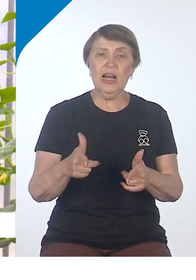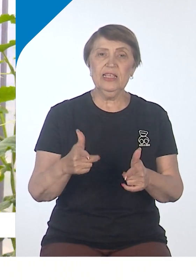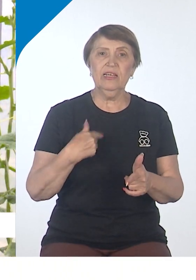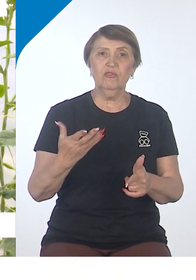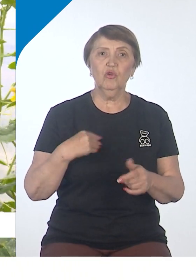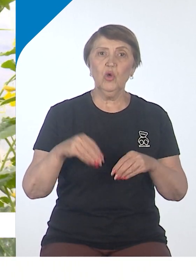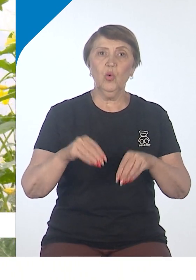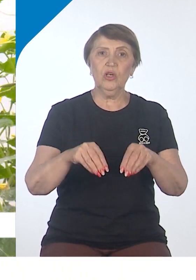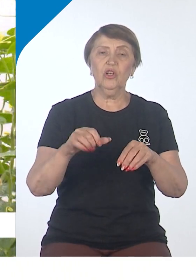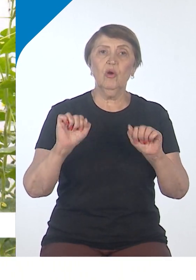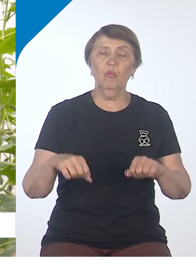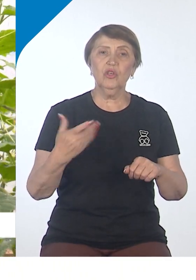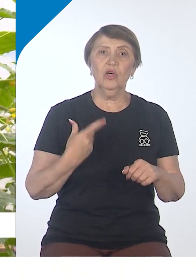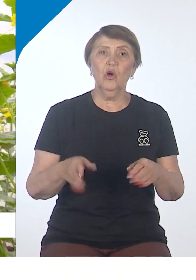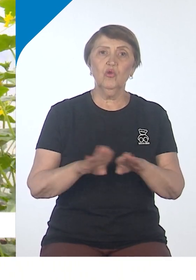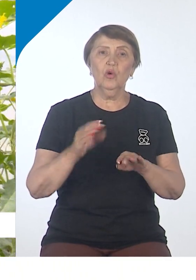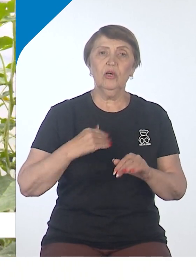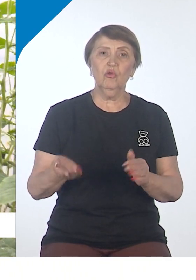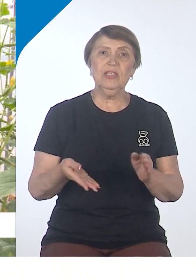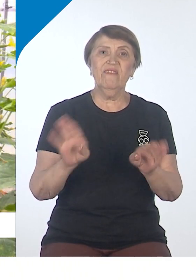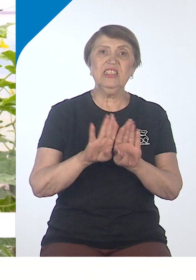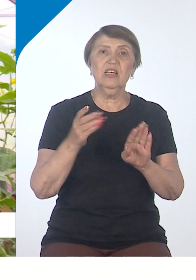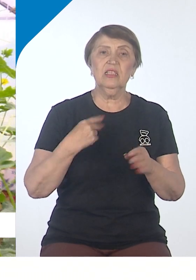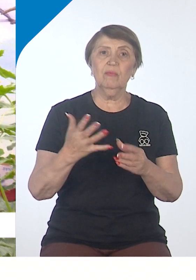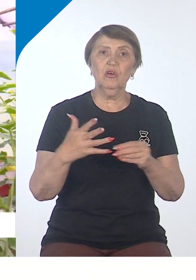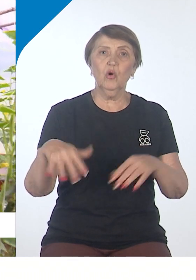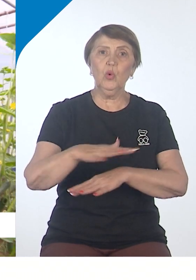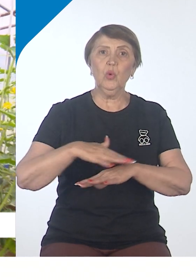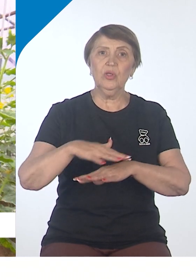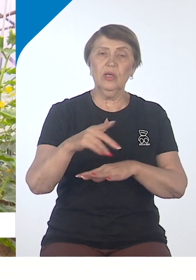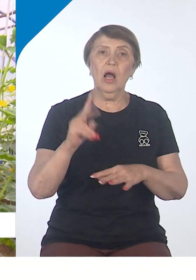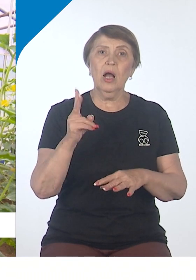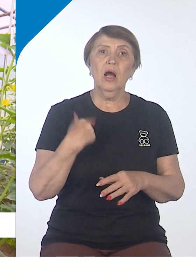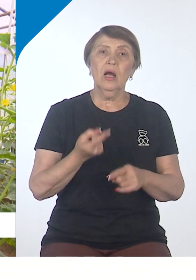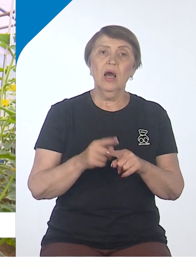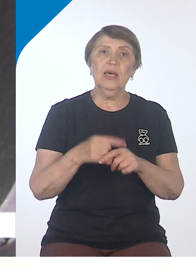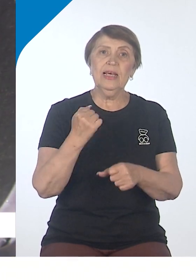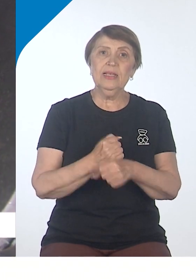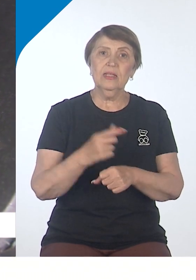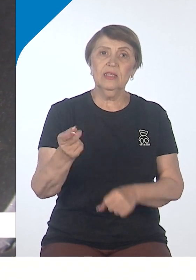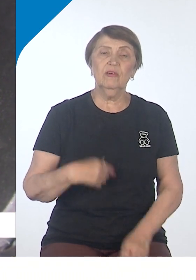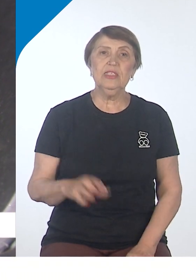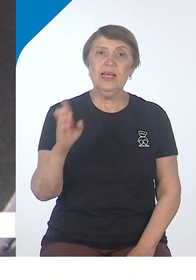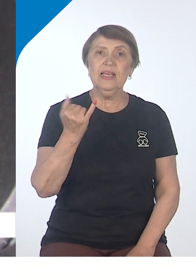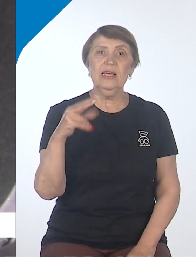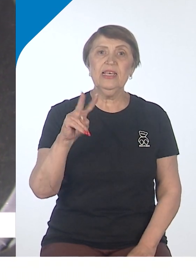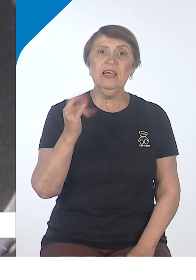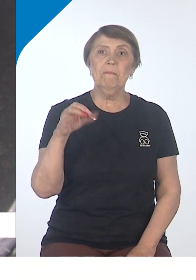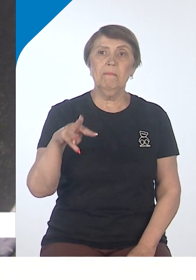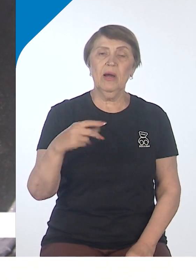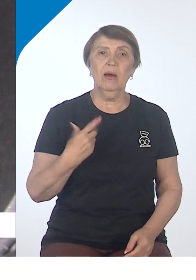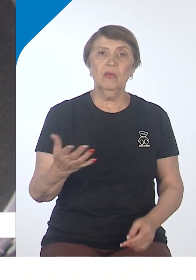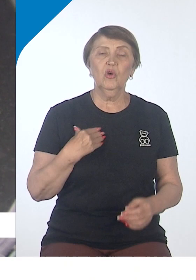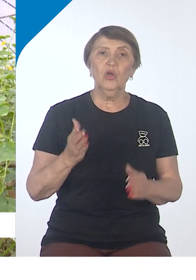можно только выращивая овощи в закрытом грунте. Так как это делает фермер Андрей Ким в селе Бичевая. Первый за это лето урожай